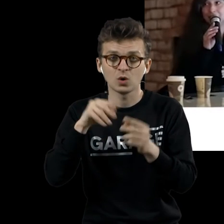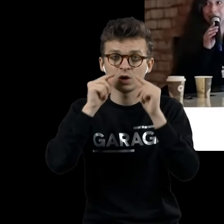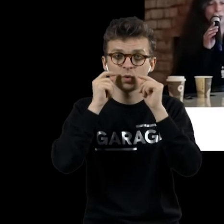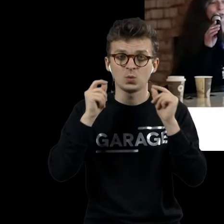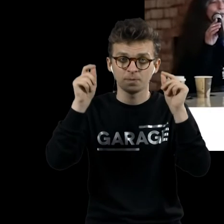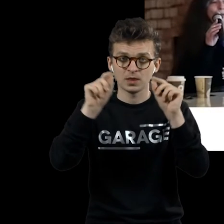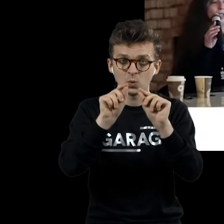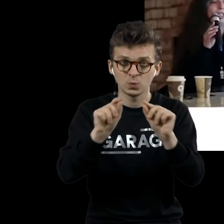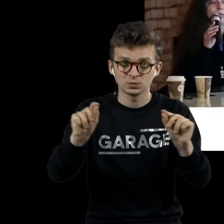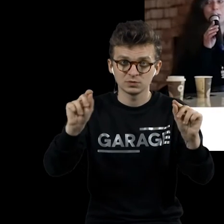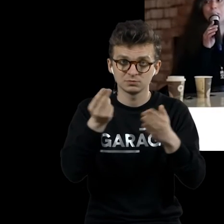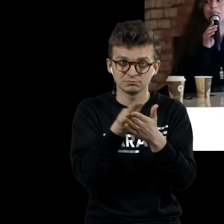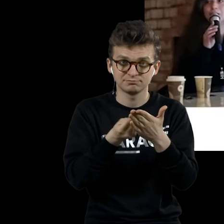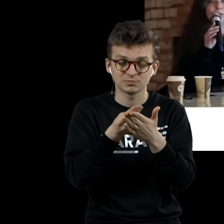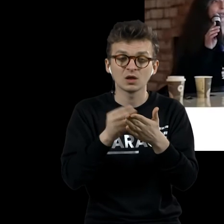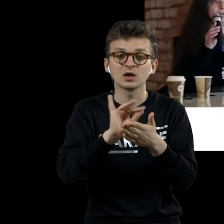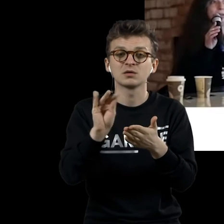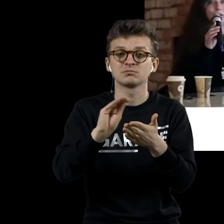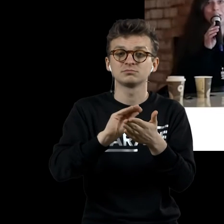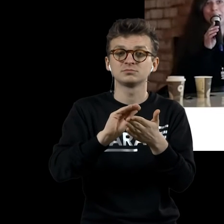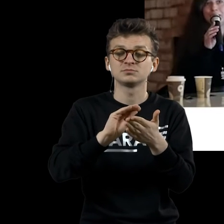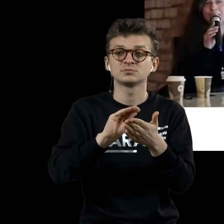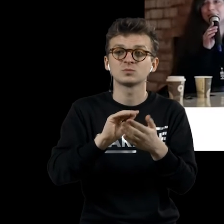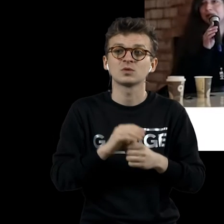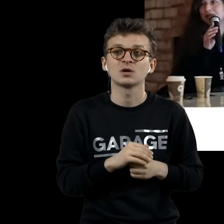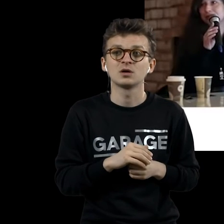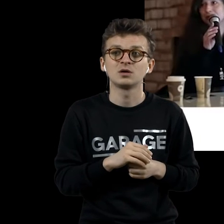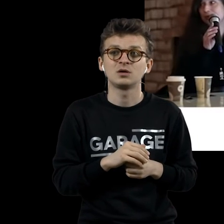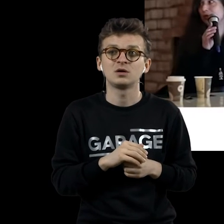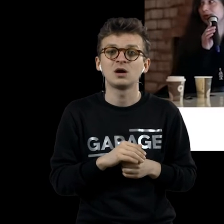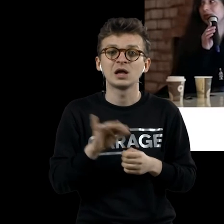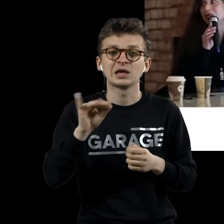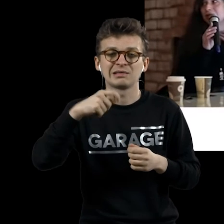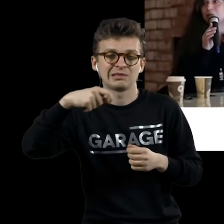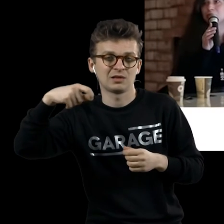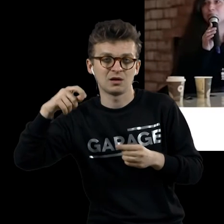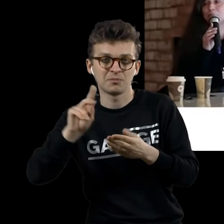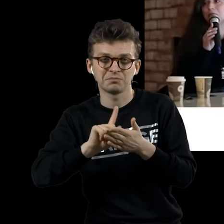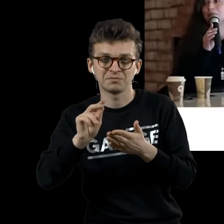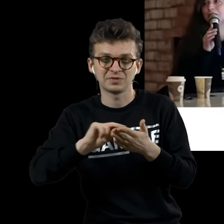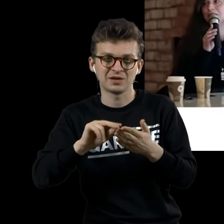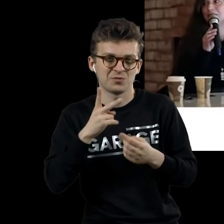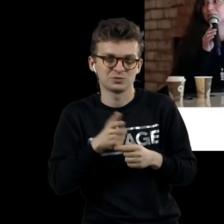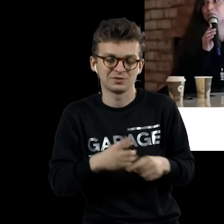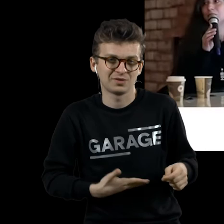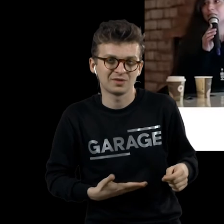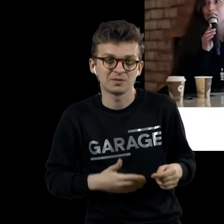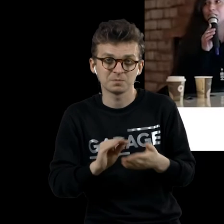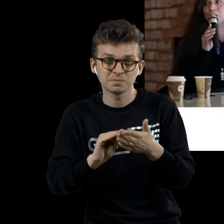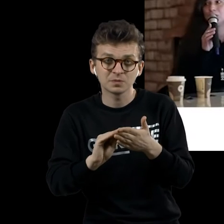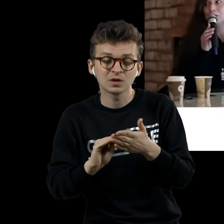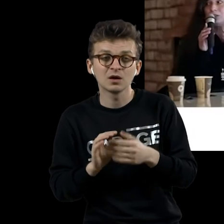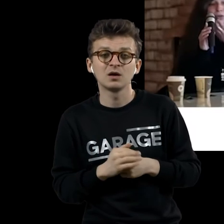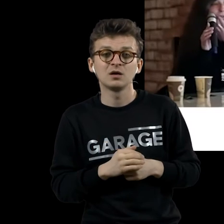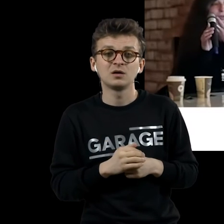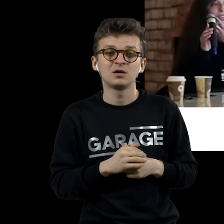и спаньолку, подписывает ее крайне скабрезным каламбуром. Он очень любил сочинять каламбуры и как-то